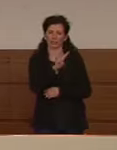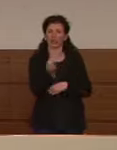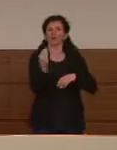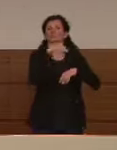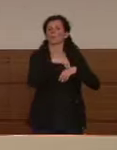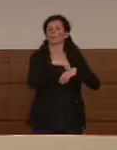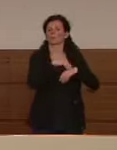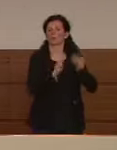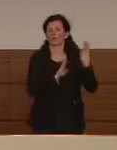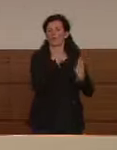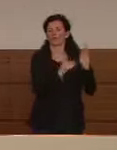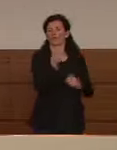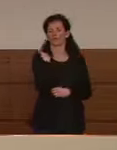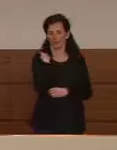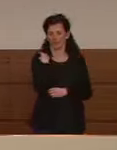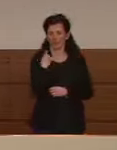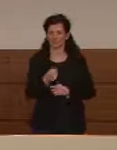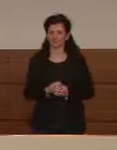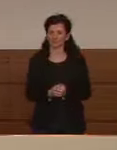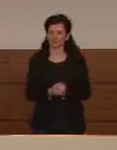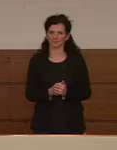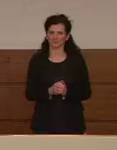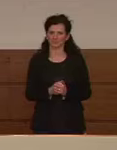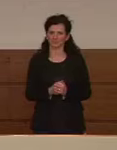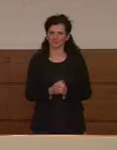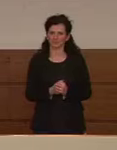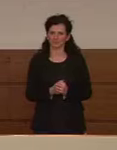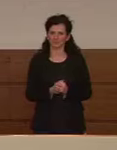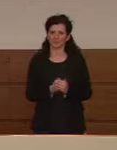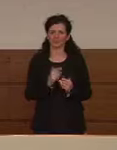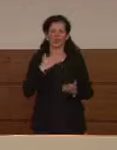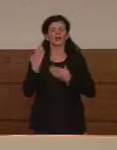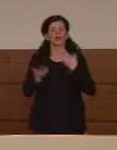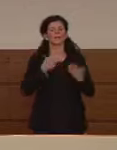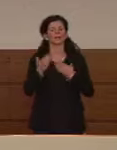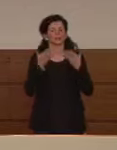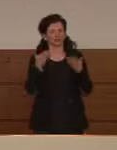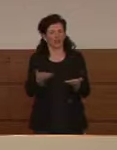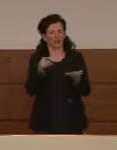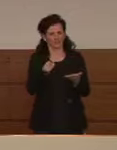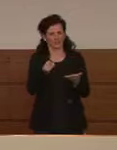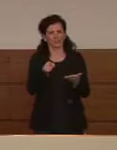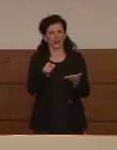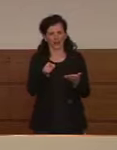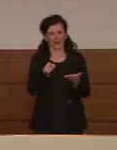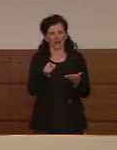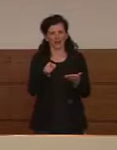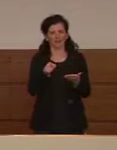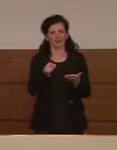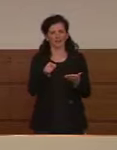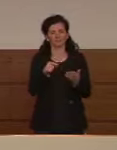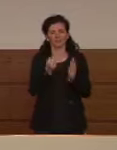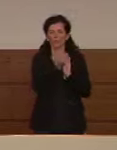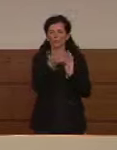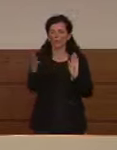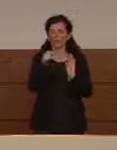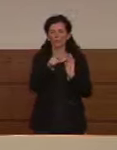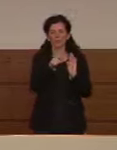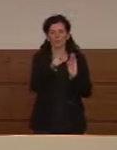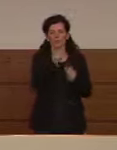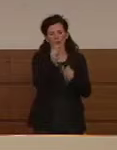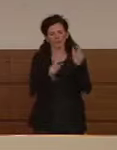in più rispetto a ieri. Per quanto riguarda le forze in campo, quello che voglio ricordare è il numero dei